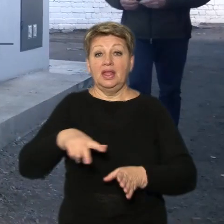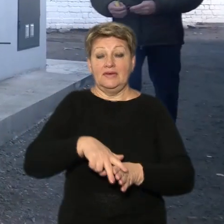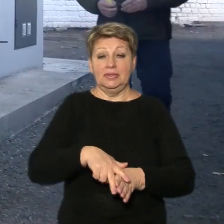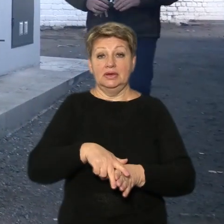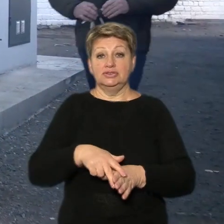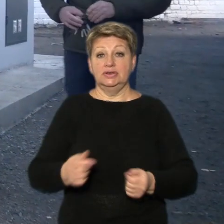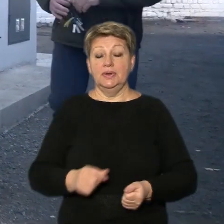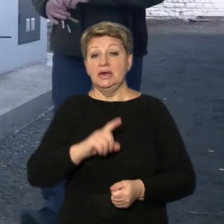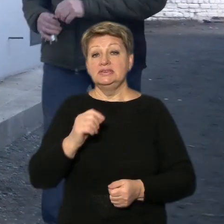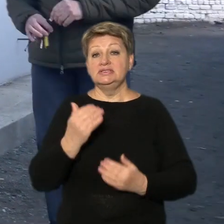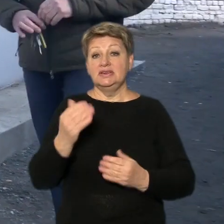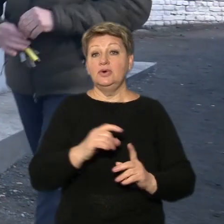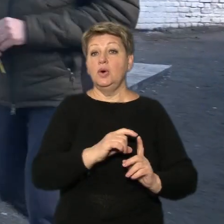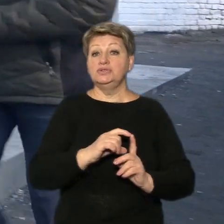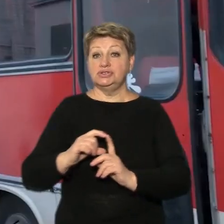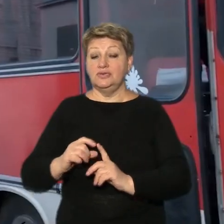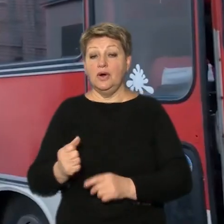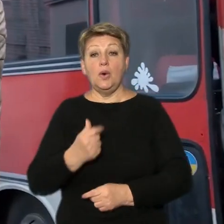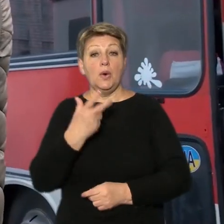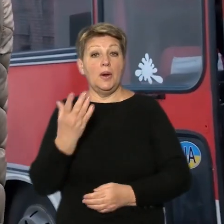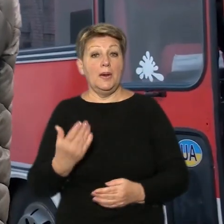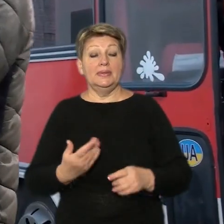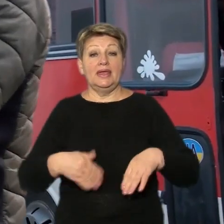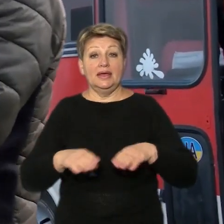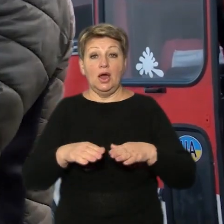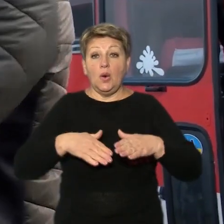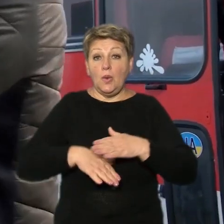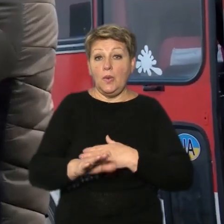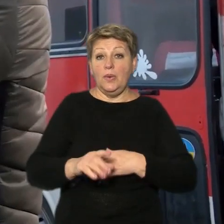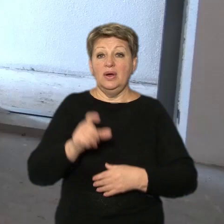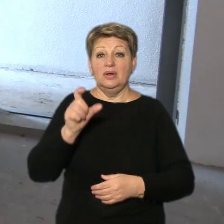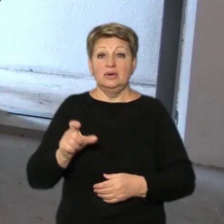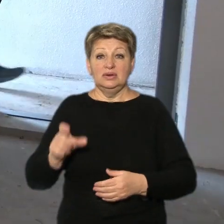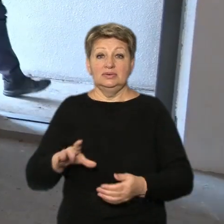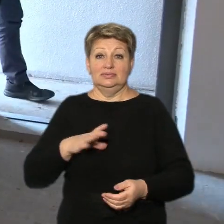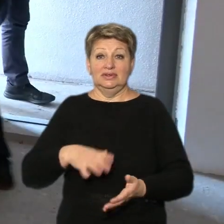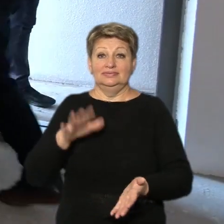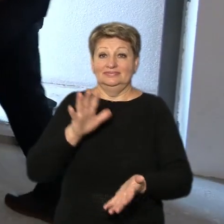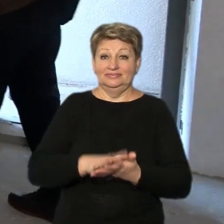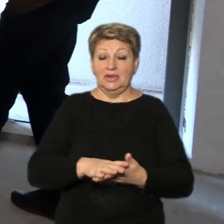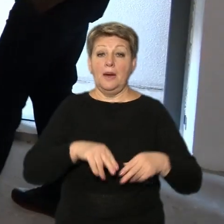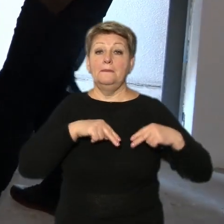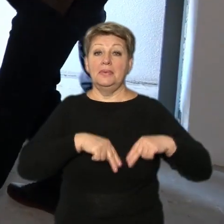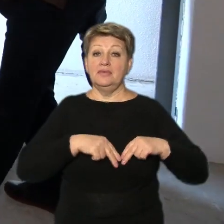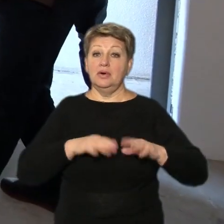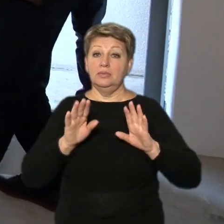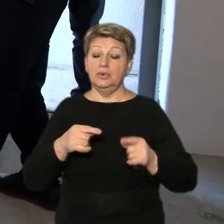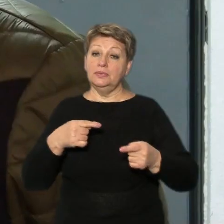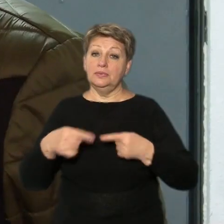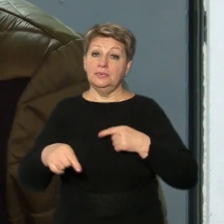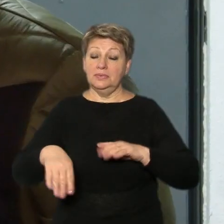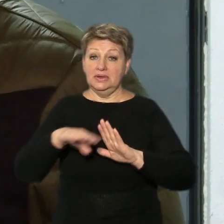Зі слів Сергія Озерана, оскільки перші такі укриття містяни забруднили, тож ці працюватимуть за інакшою схемою.